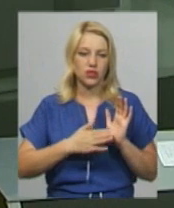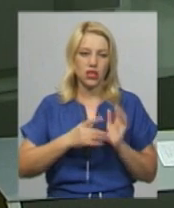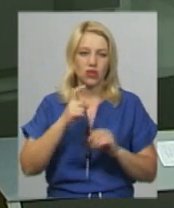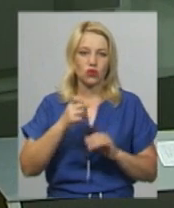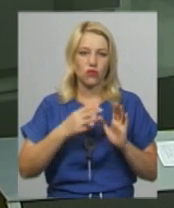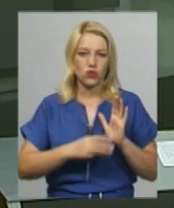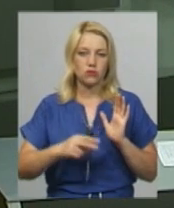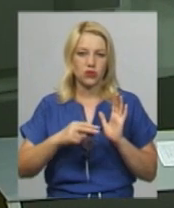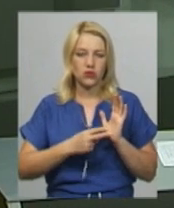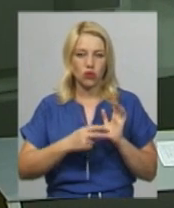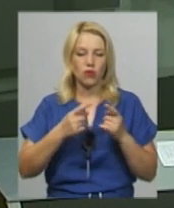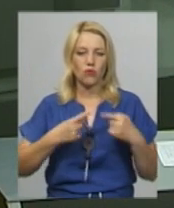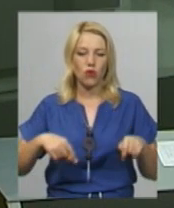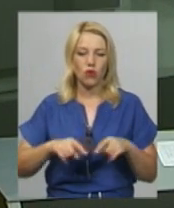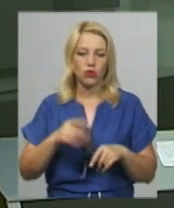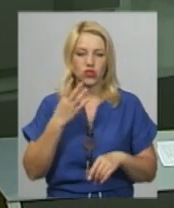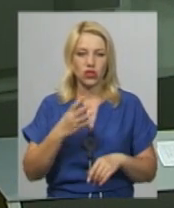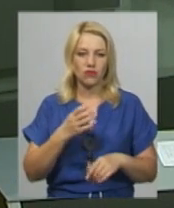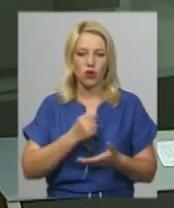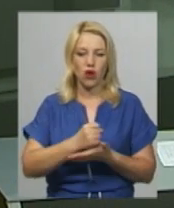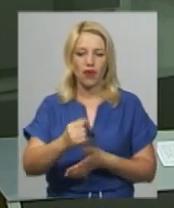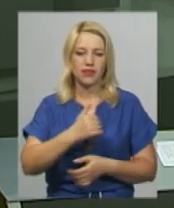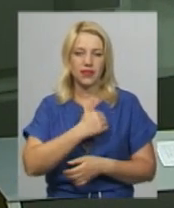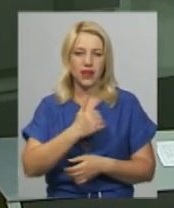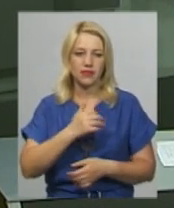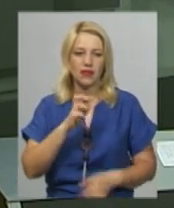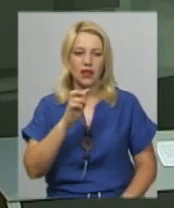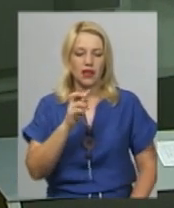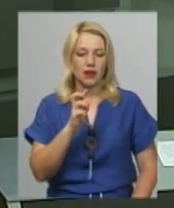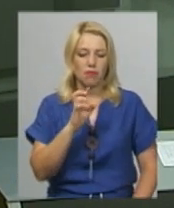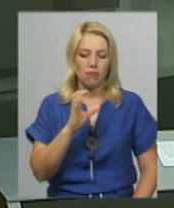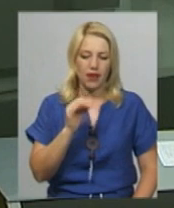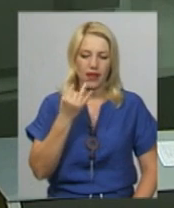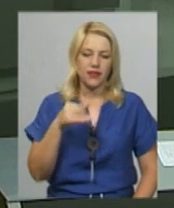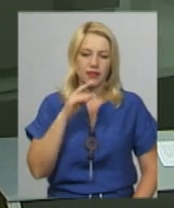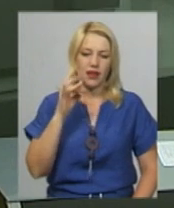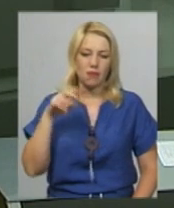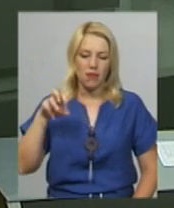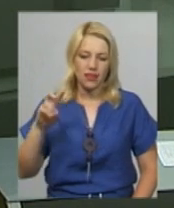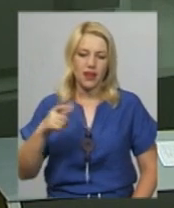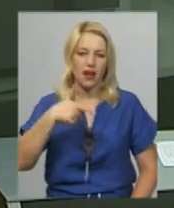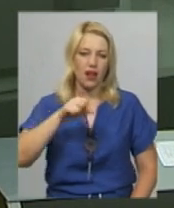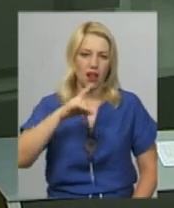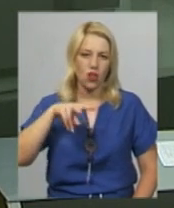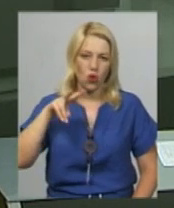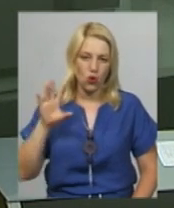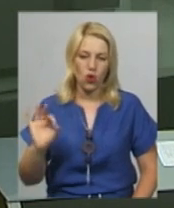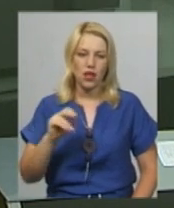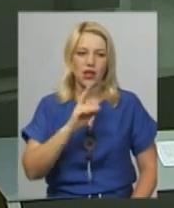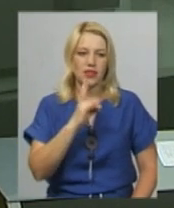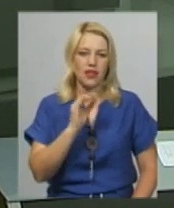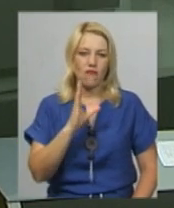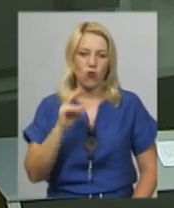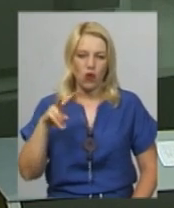187-му окрузі четверо кандидатів – Бронеславу Бейдерман, Олександра Галко, В'ячеслава Неволько, Анатолія